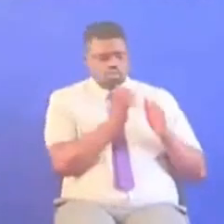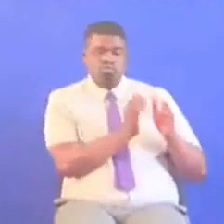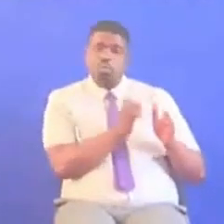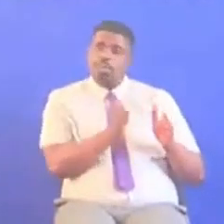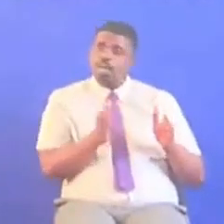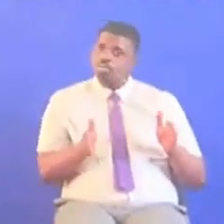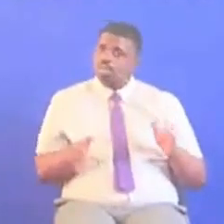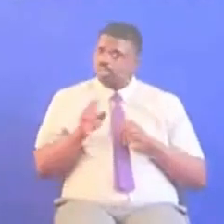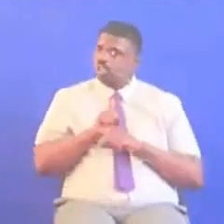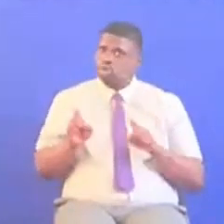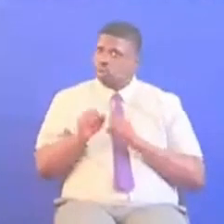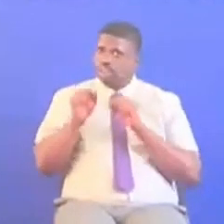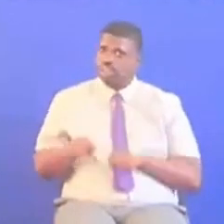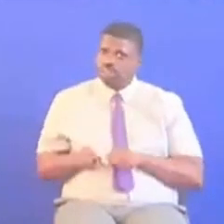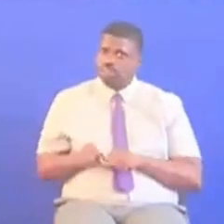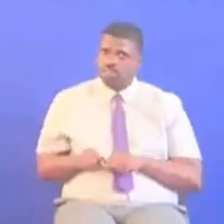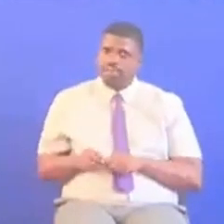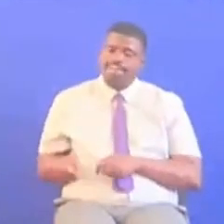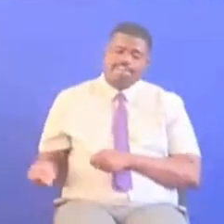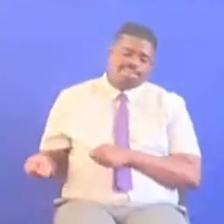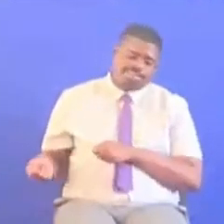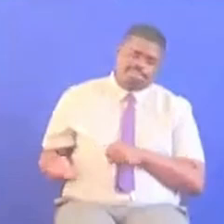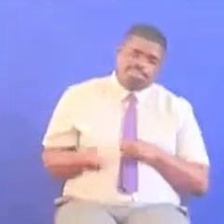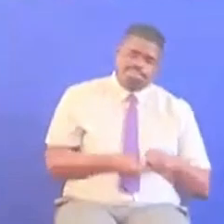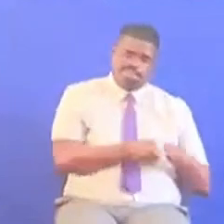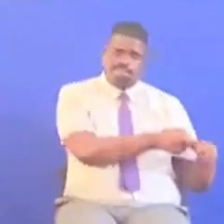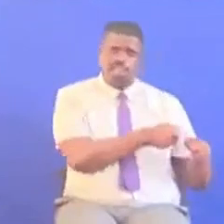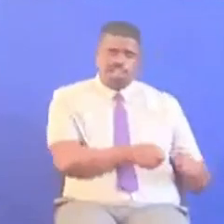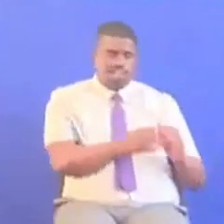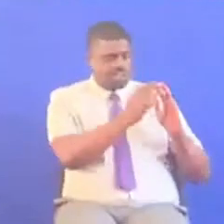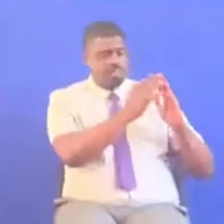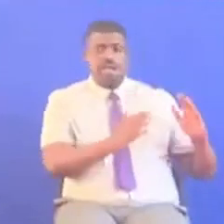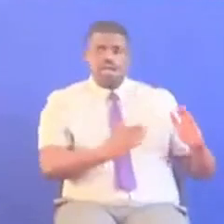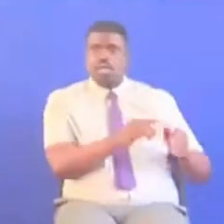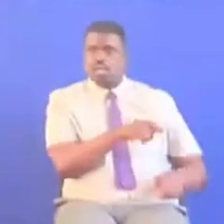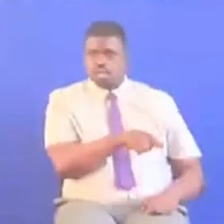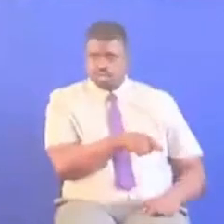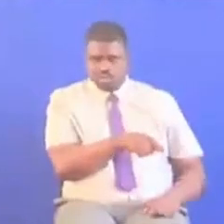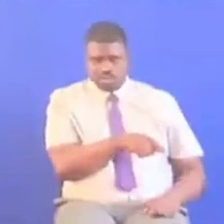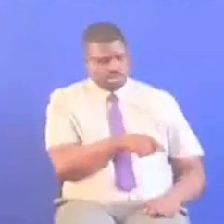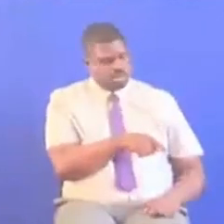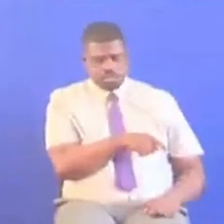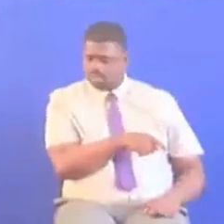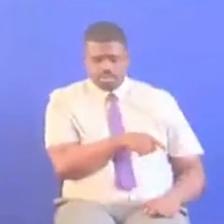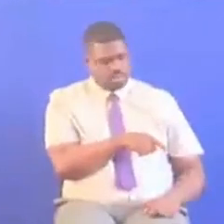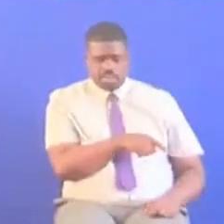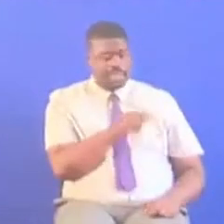machinga siyo lazima uabruze ukawaweke kwenye kibanda Dhana ya machinga